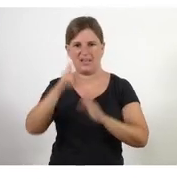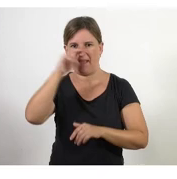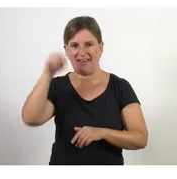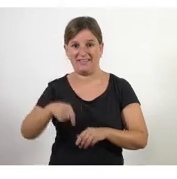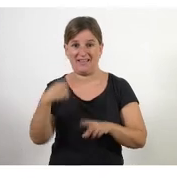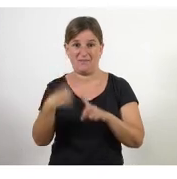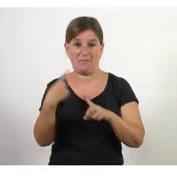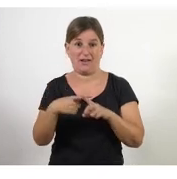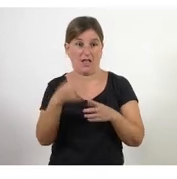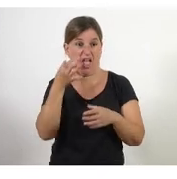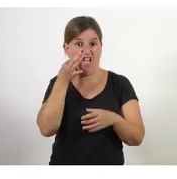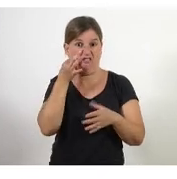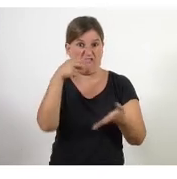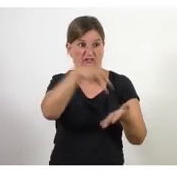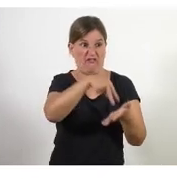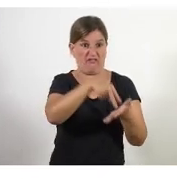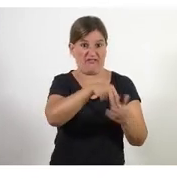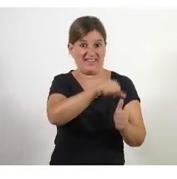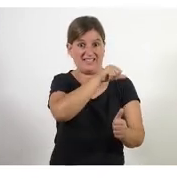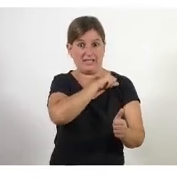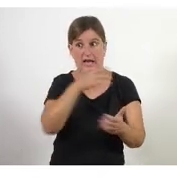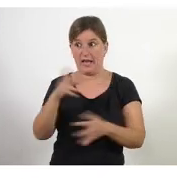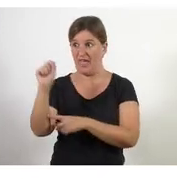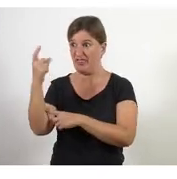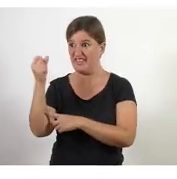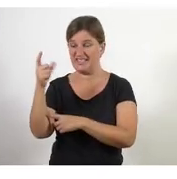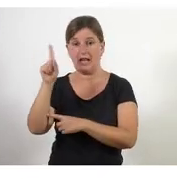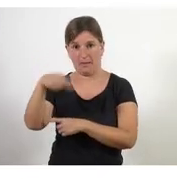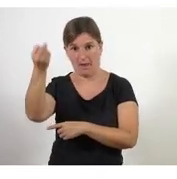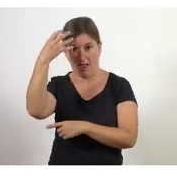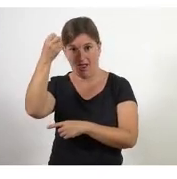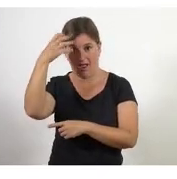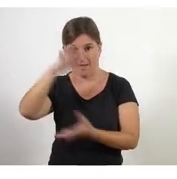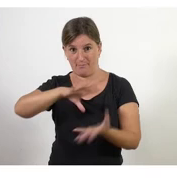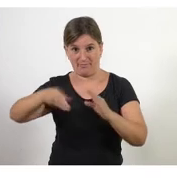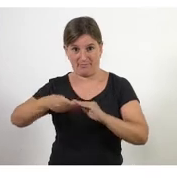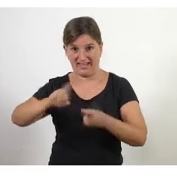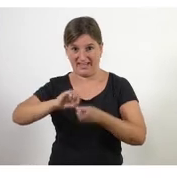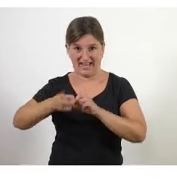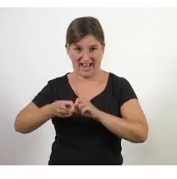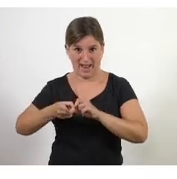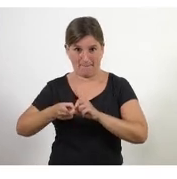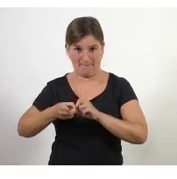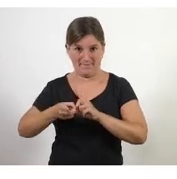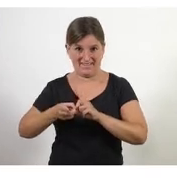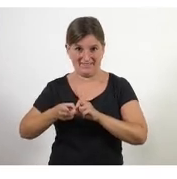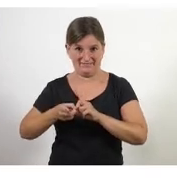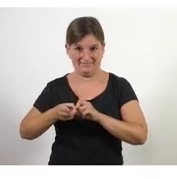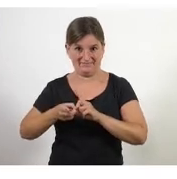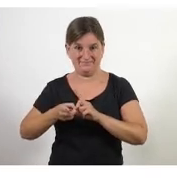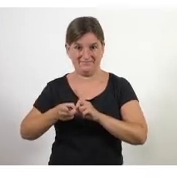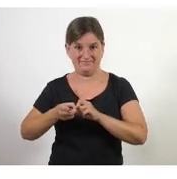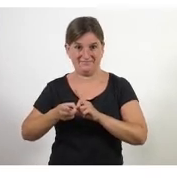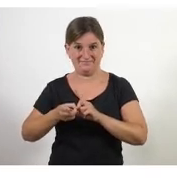digital de física digital que també per nosaltres ha estat un aprenentatge i un canvi amb aquesta manera de funcionar com deia el Juan Antonio